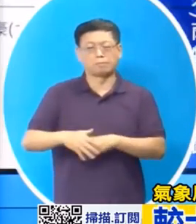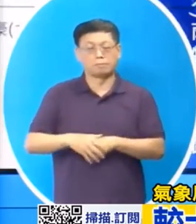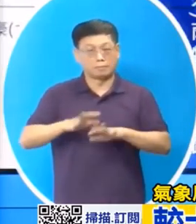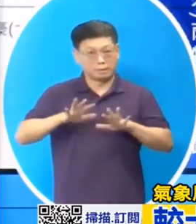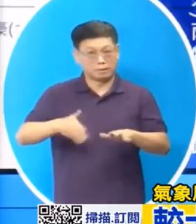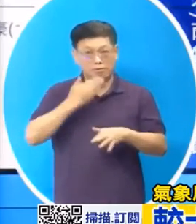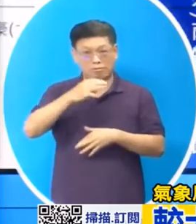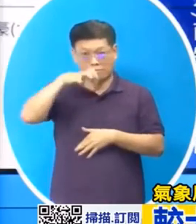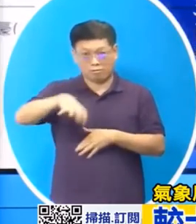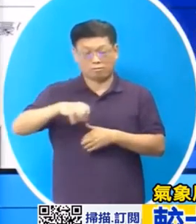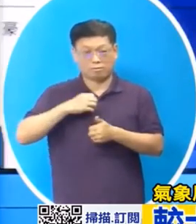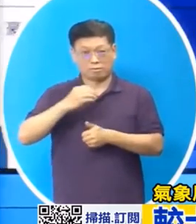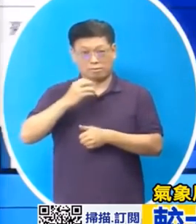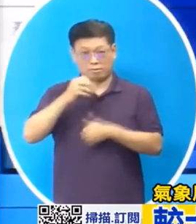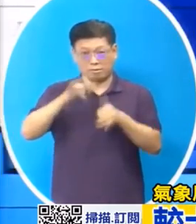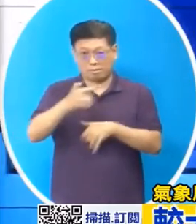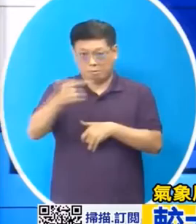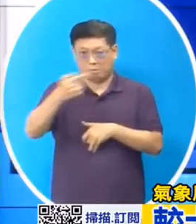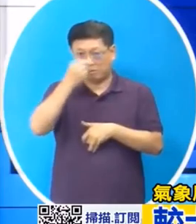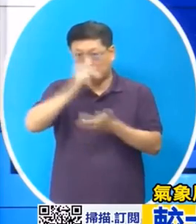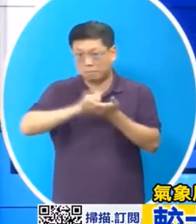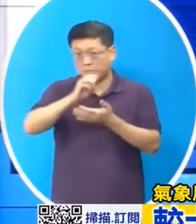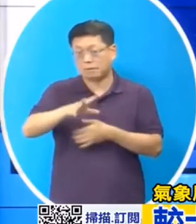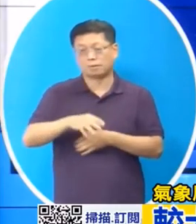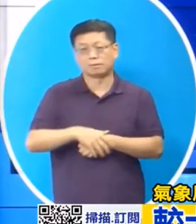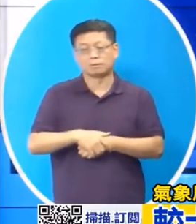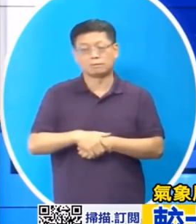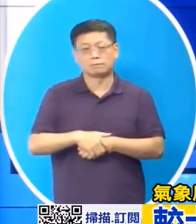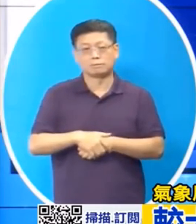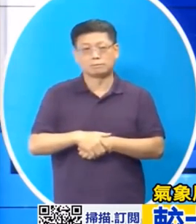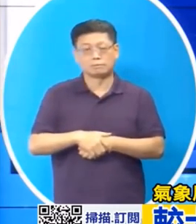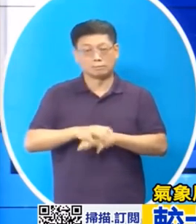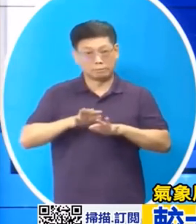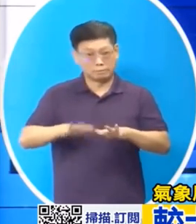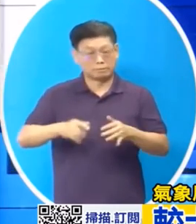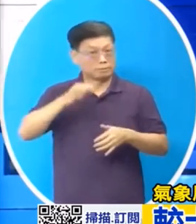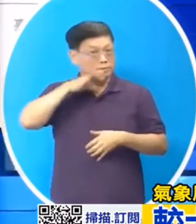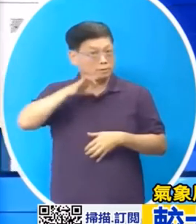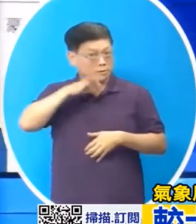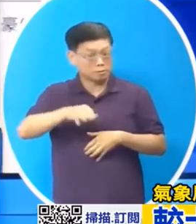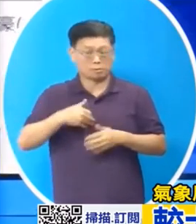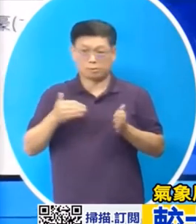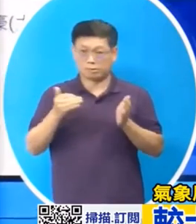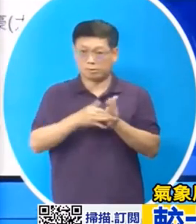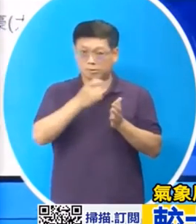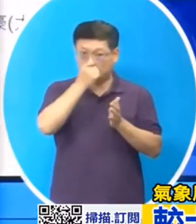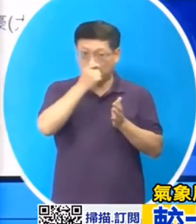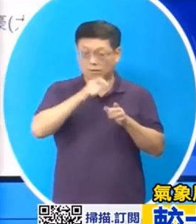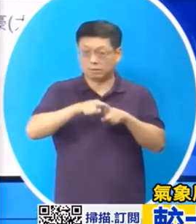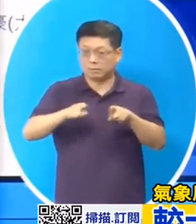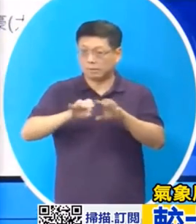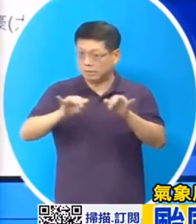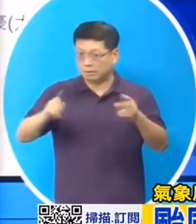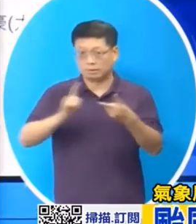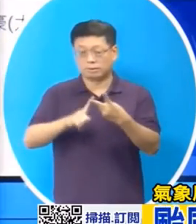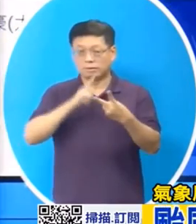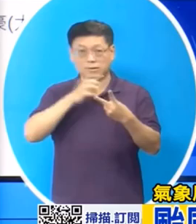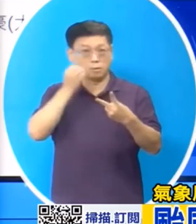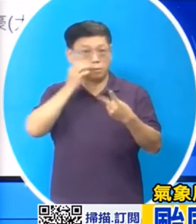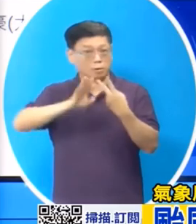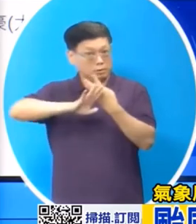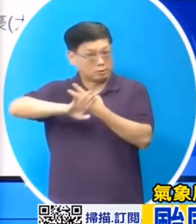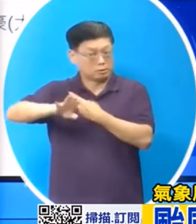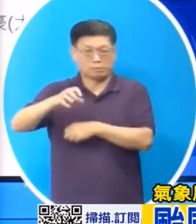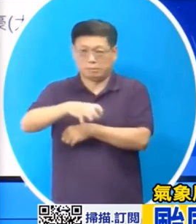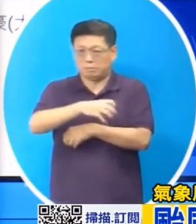气象局发布好雨特报提醒大家除了昭化到台南的平地和花莲以外的